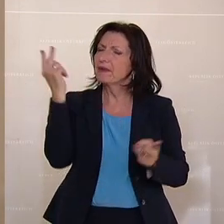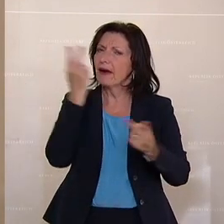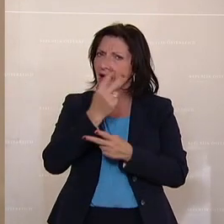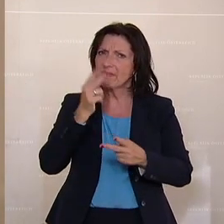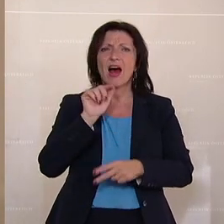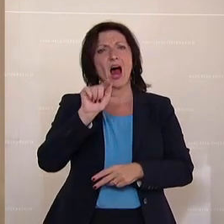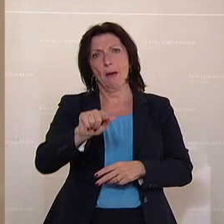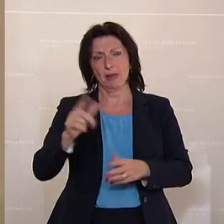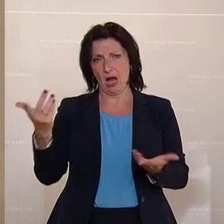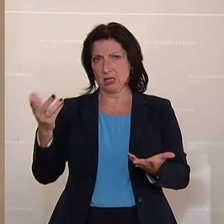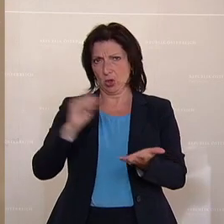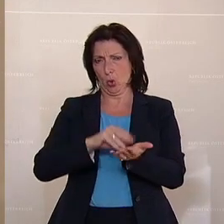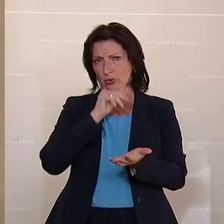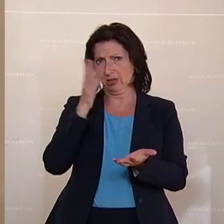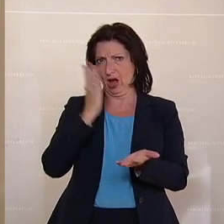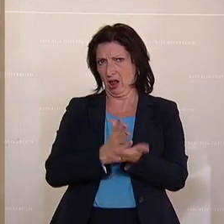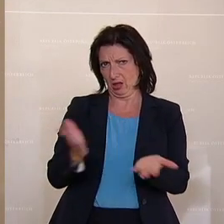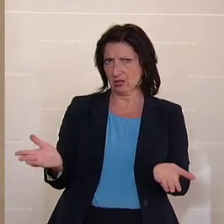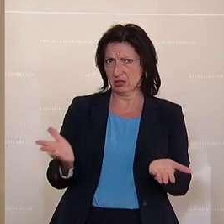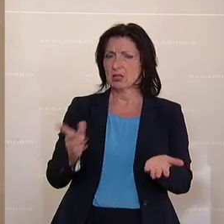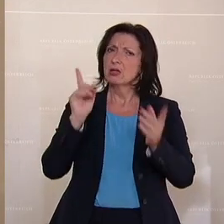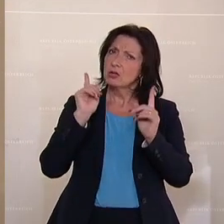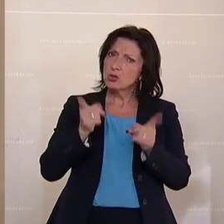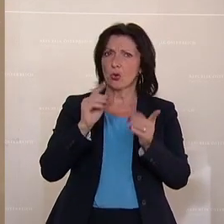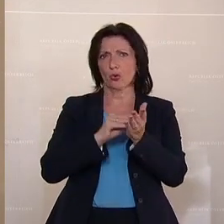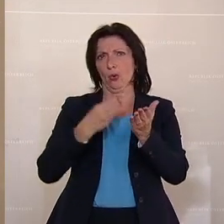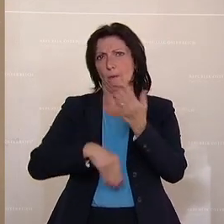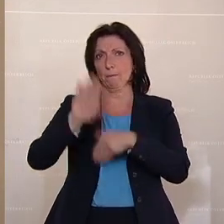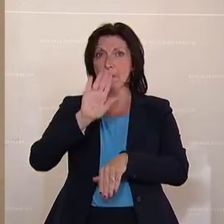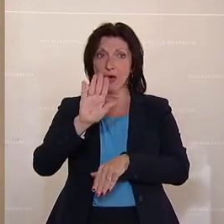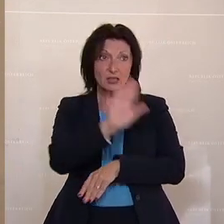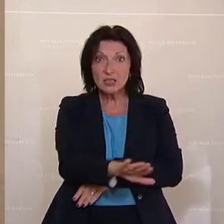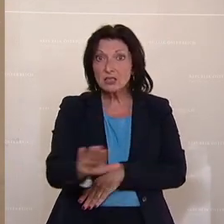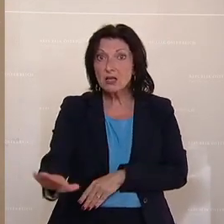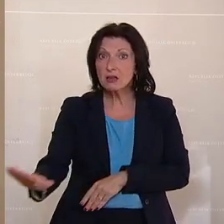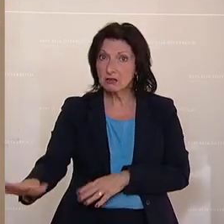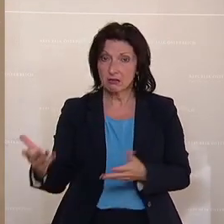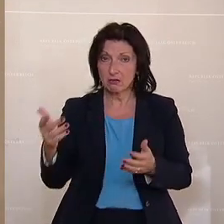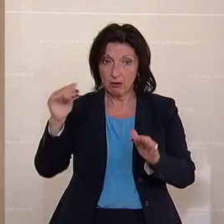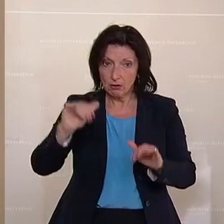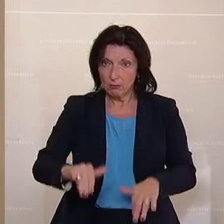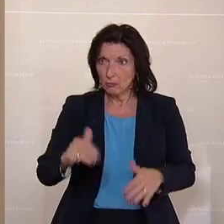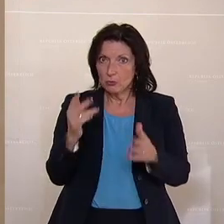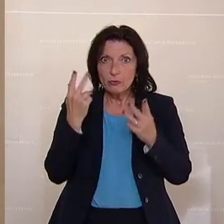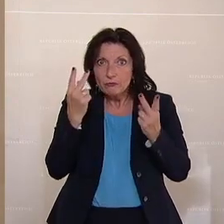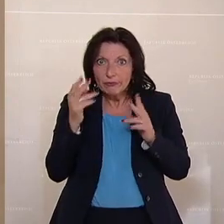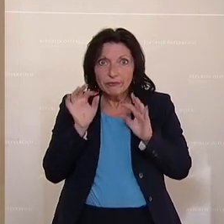muss noch mehr kommen. Hier muss noch mehr folgen. Denn unsere Kinder müssen uns das schlussendlich auch wert sein.